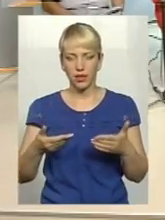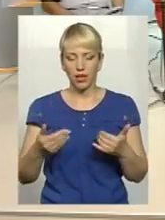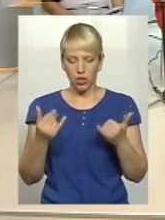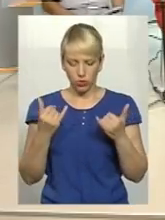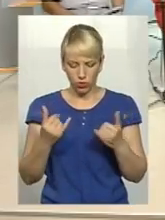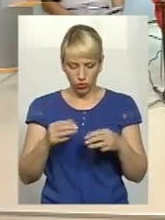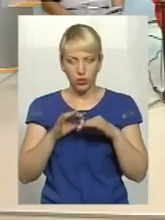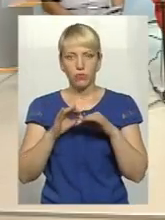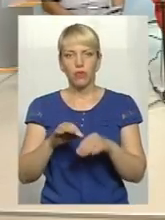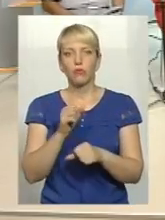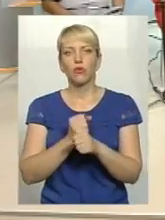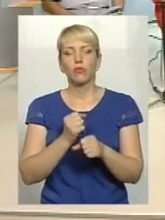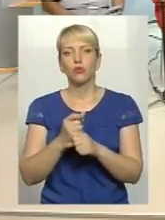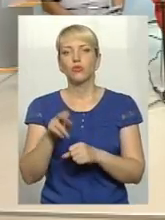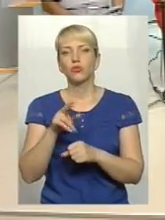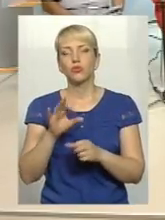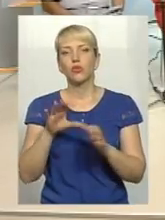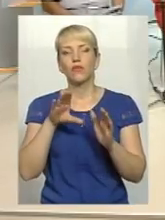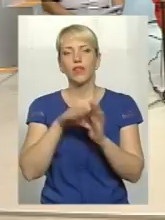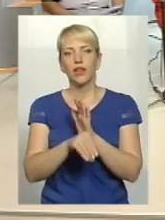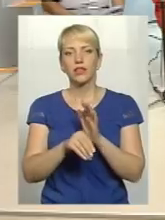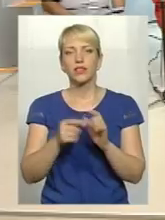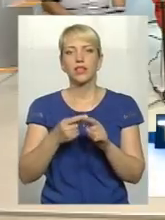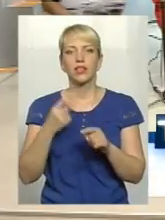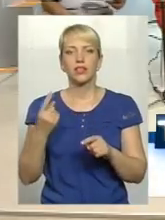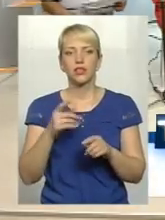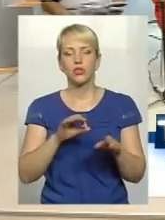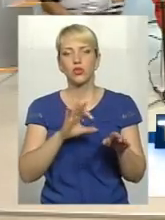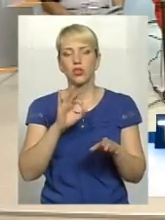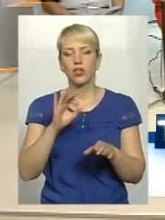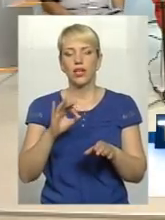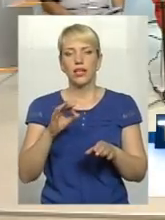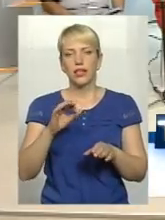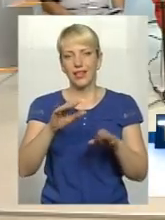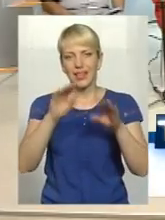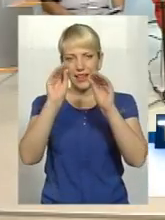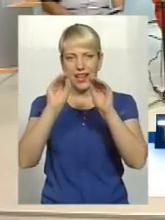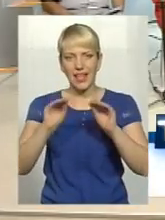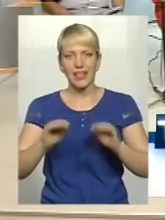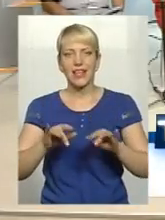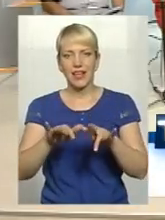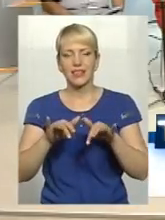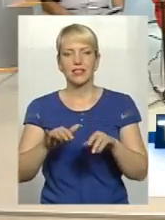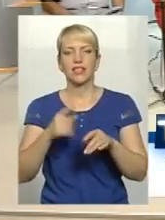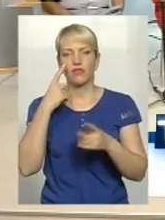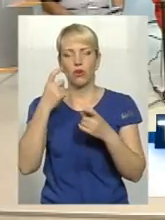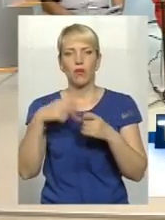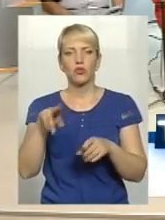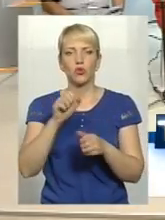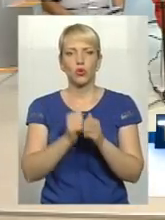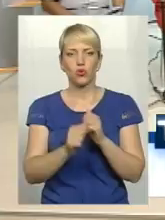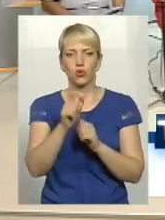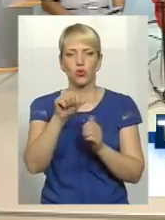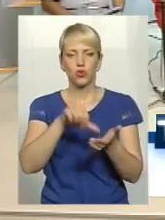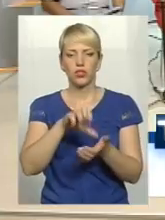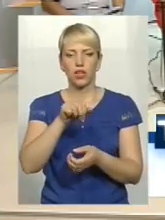роботу стосовно внесення в єдиний державний автоматизовний рістр інформації відповідній стосовно кожного учасника АТО.